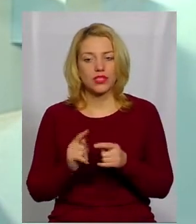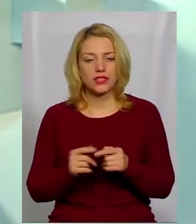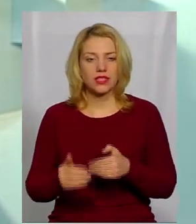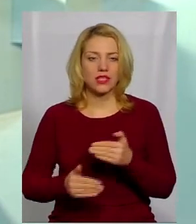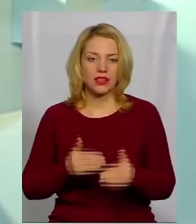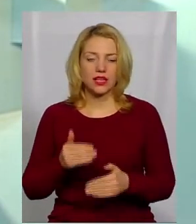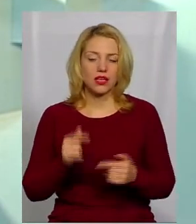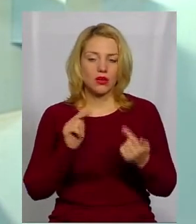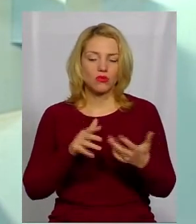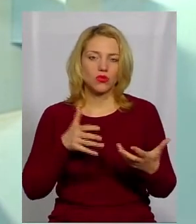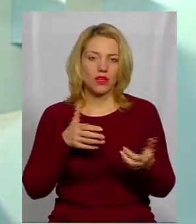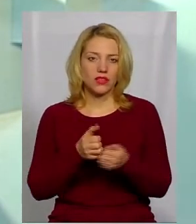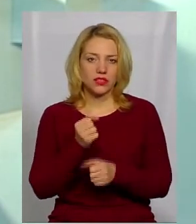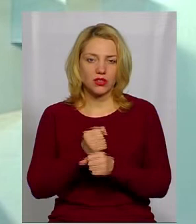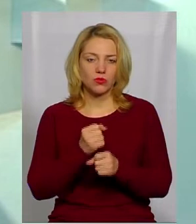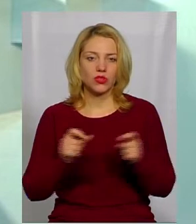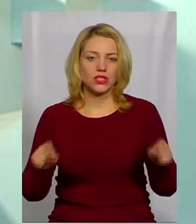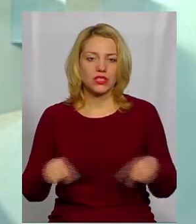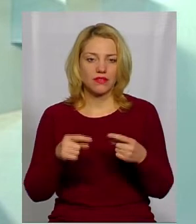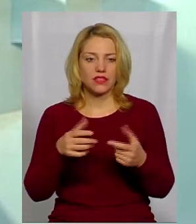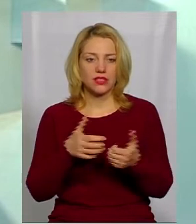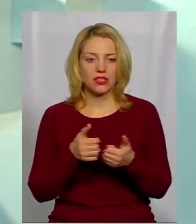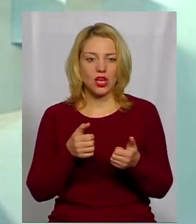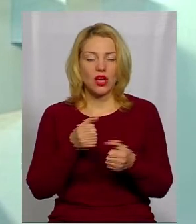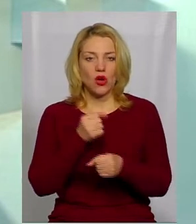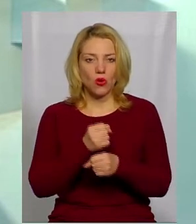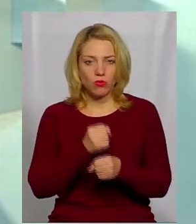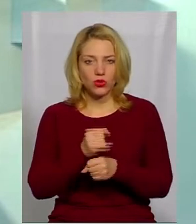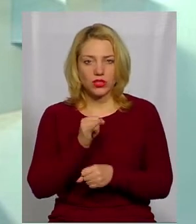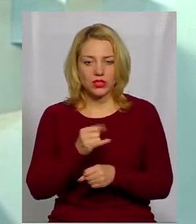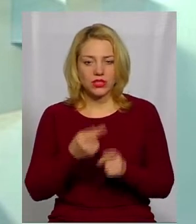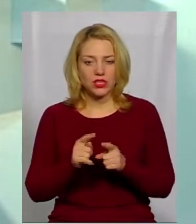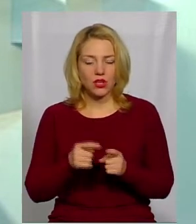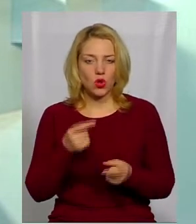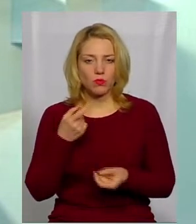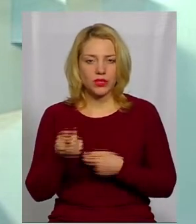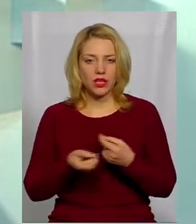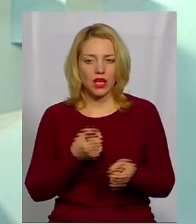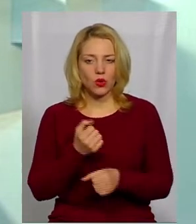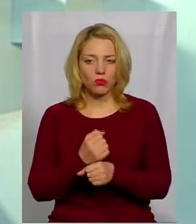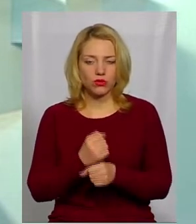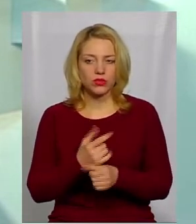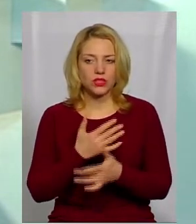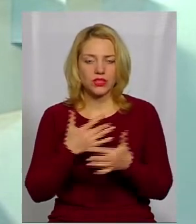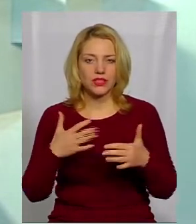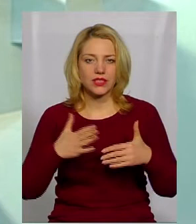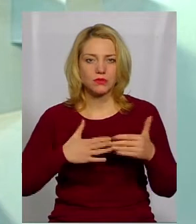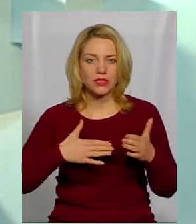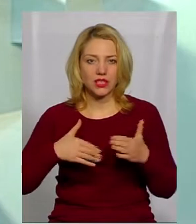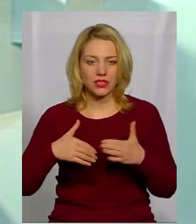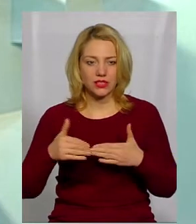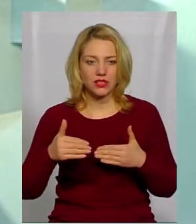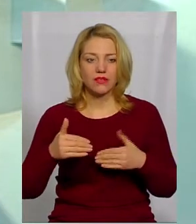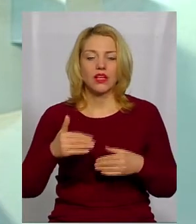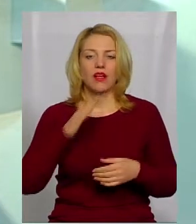етапів протиаварійні роботи, реставраційні роботи. І, зрозуміло, це копітка робота різних спеціалістів,